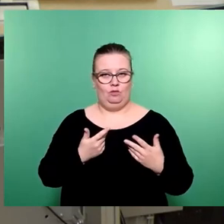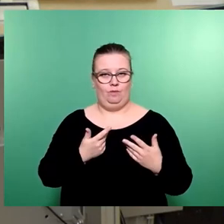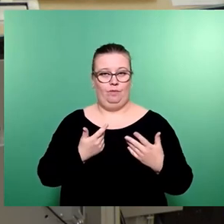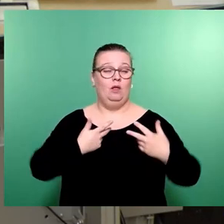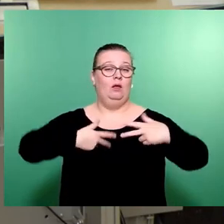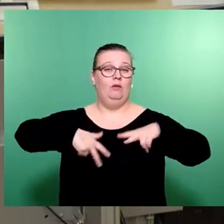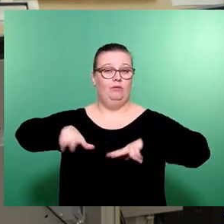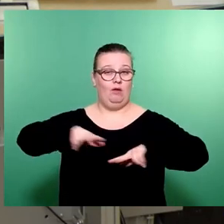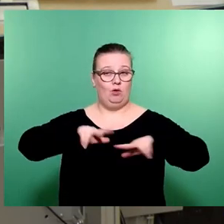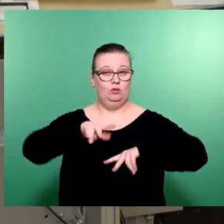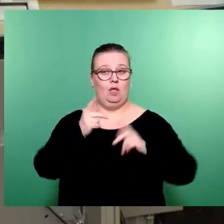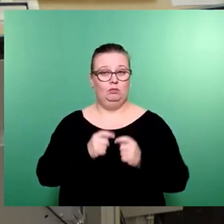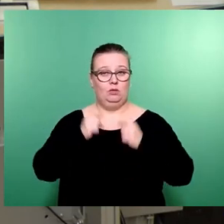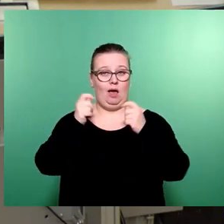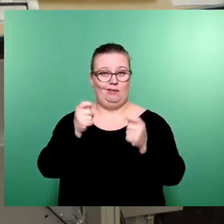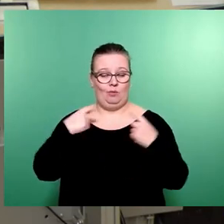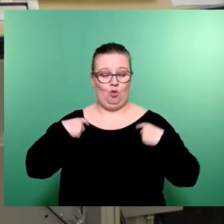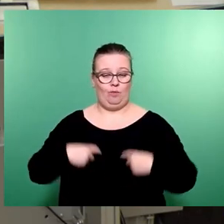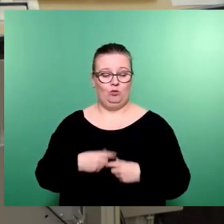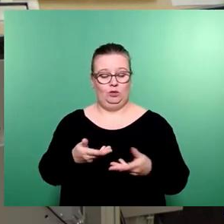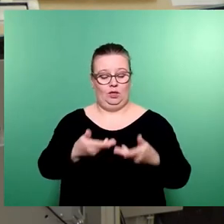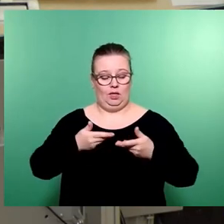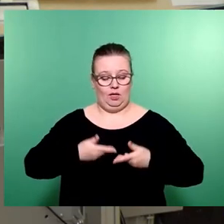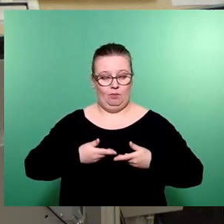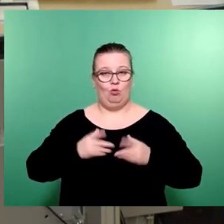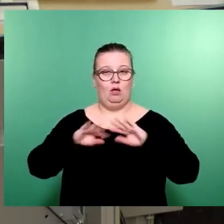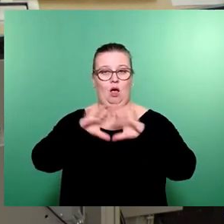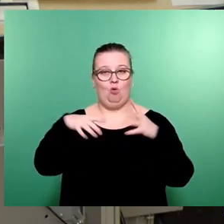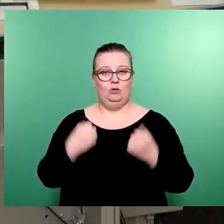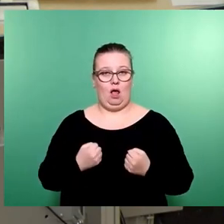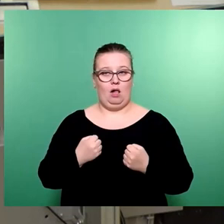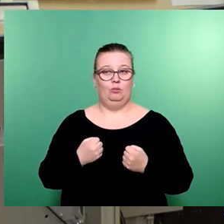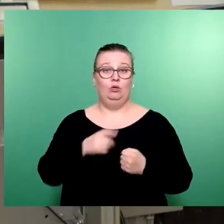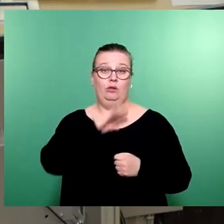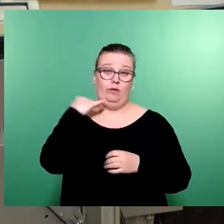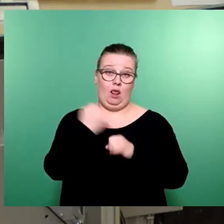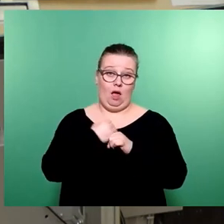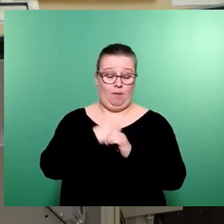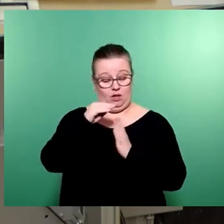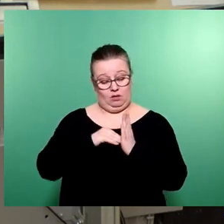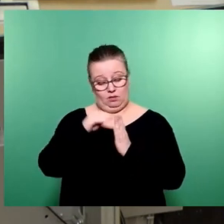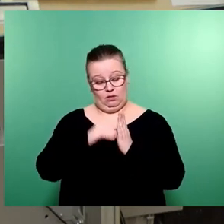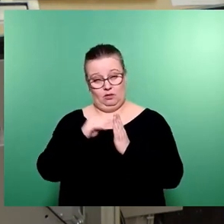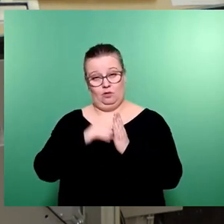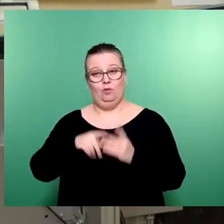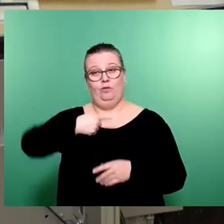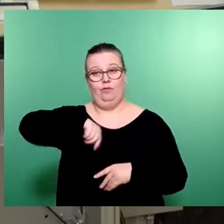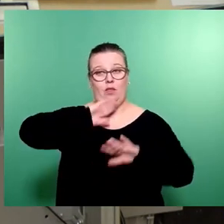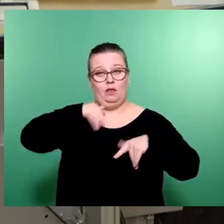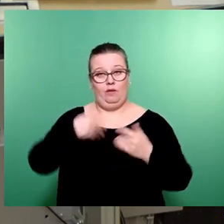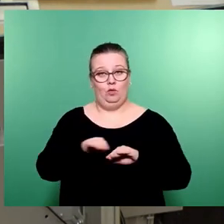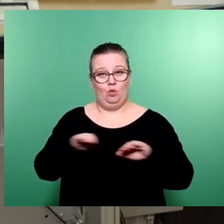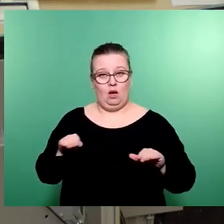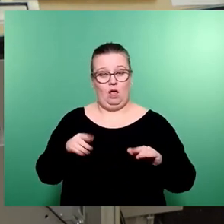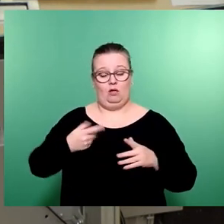Antrag mit dem Oberbürgermeister eingebracht, dass wir einen Haushalt hier haben. Die hat viel Arbeit geleistet. Und wir durften auf dieser Grundlage